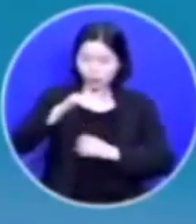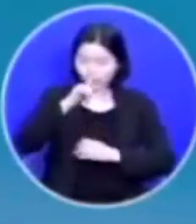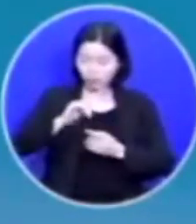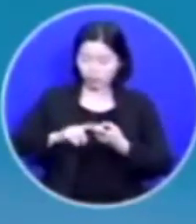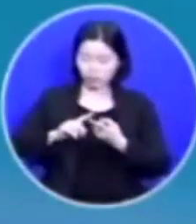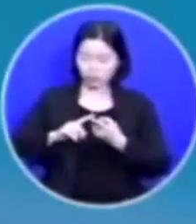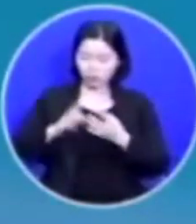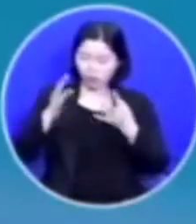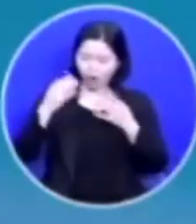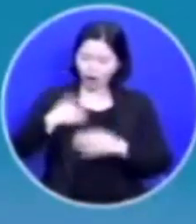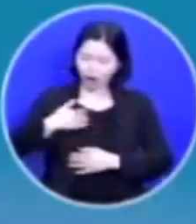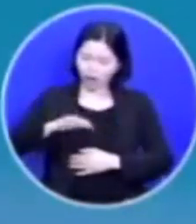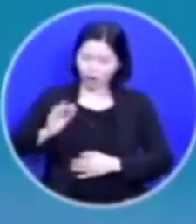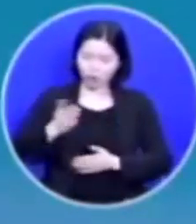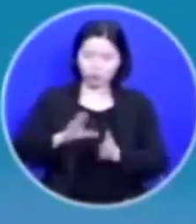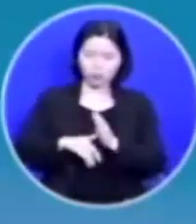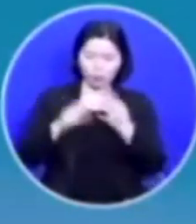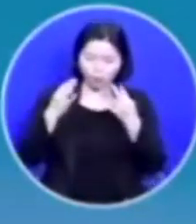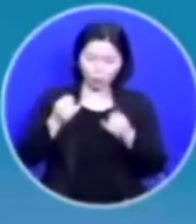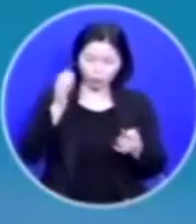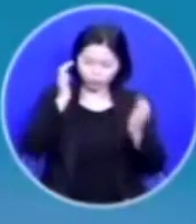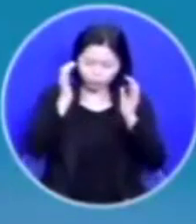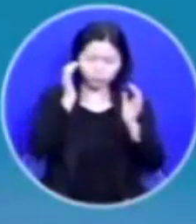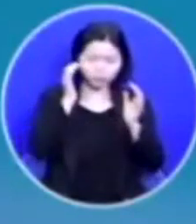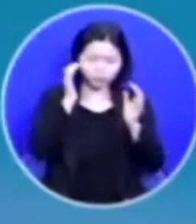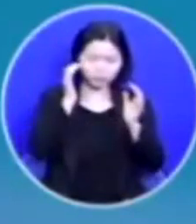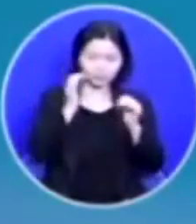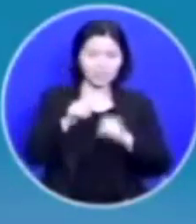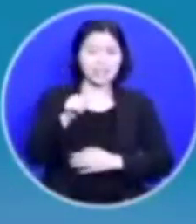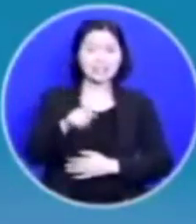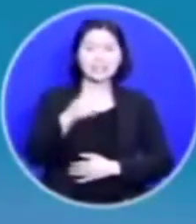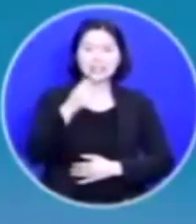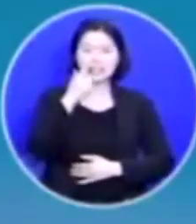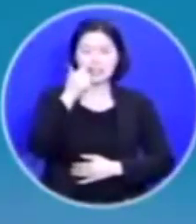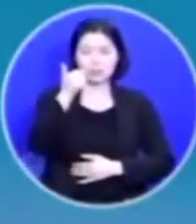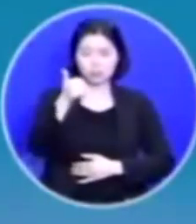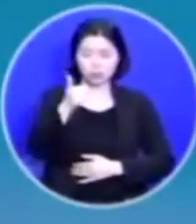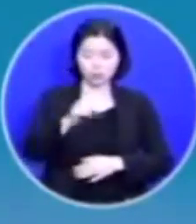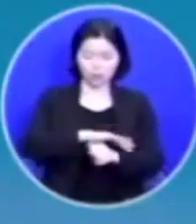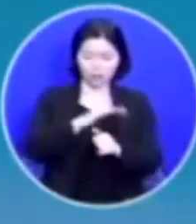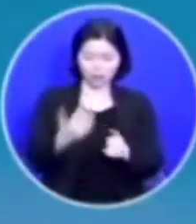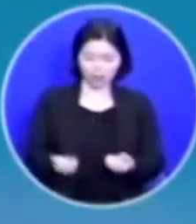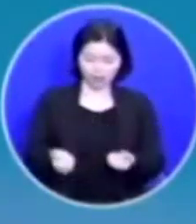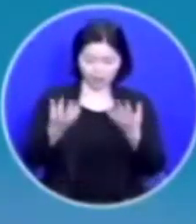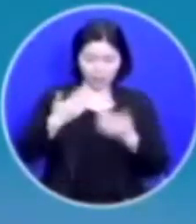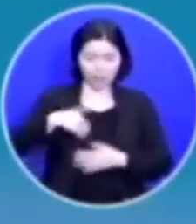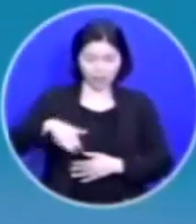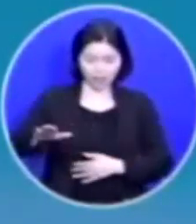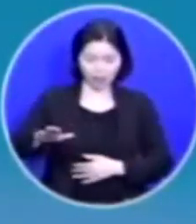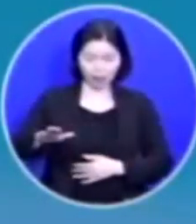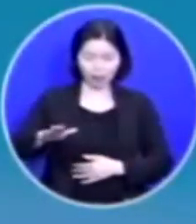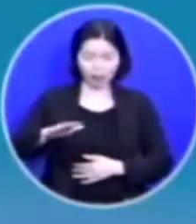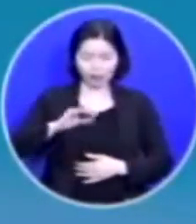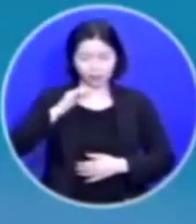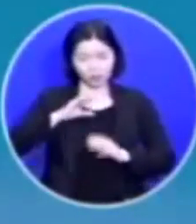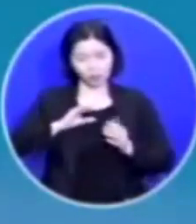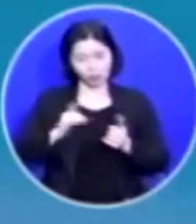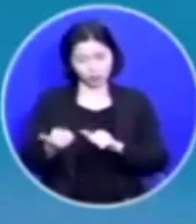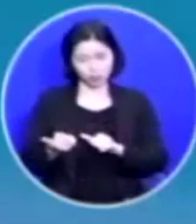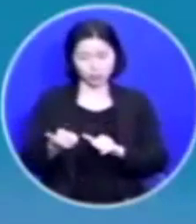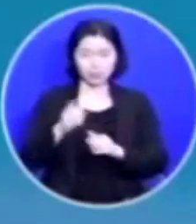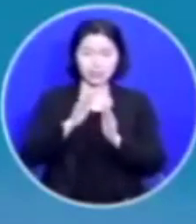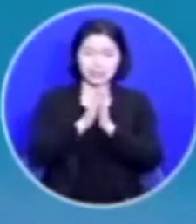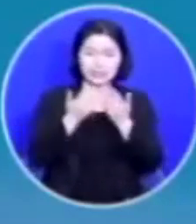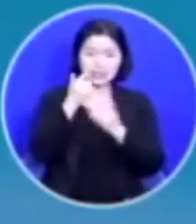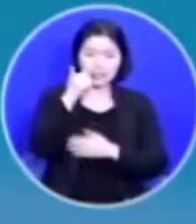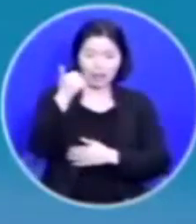혼란스러웠겠습니까 그 부친의 장례식에 가서 돌아가신 친아버지의